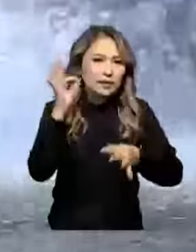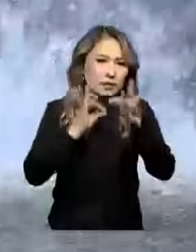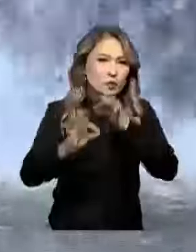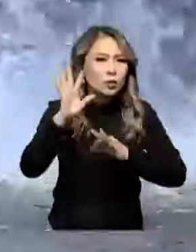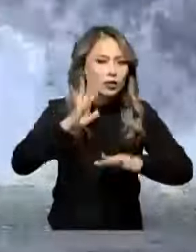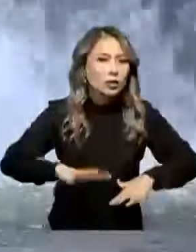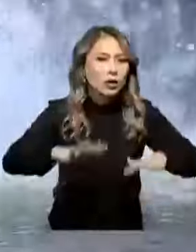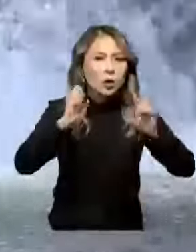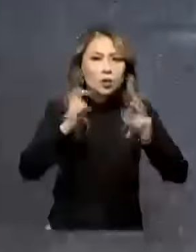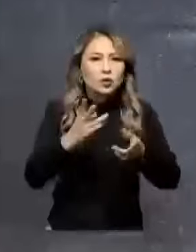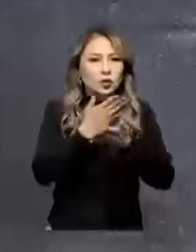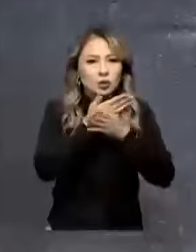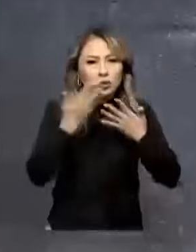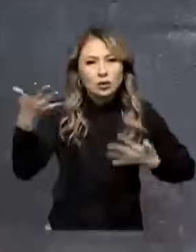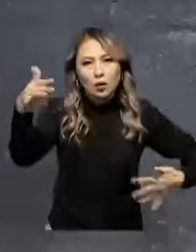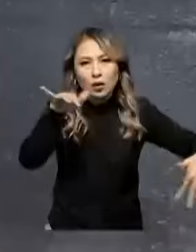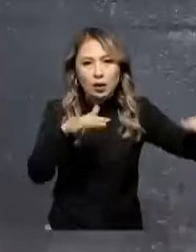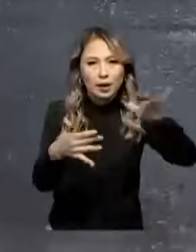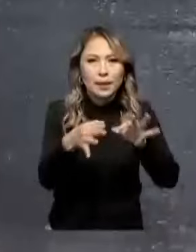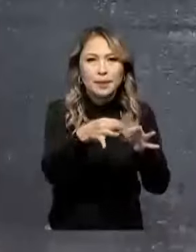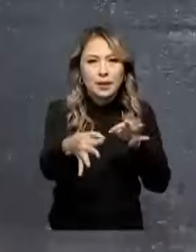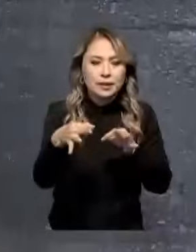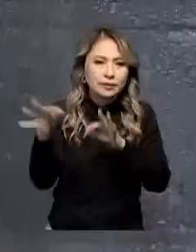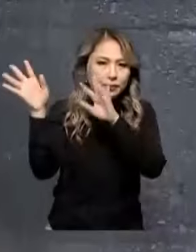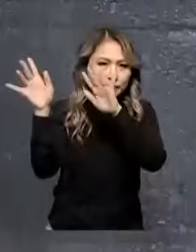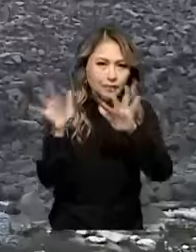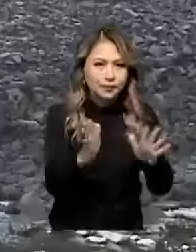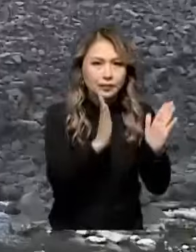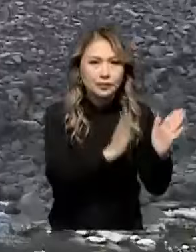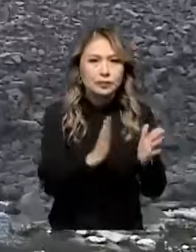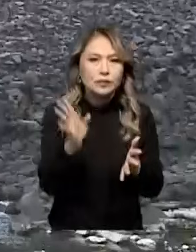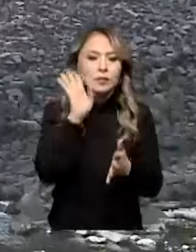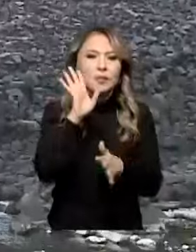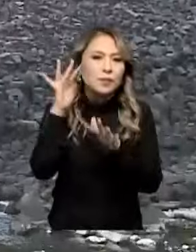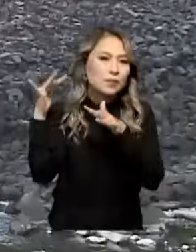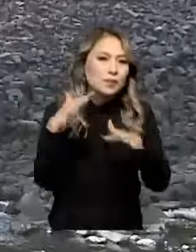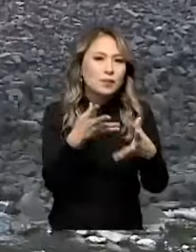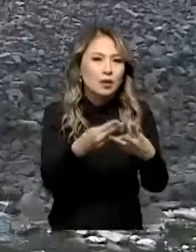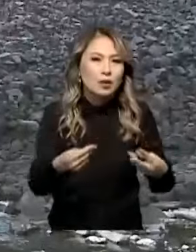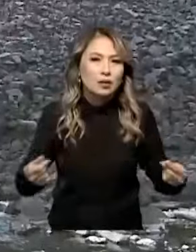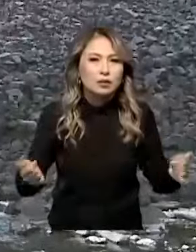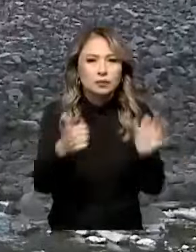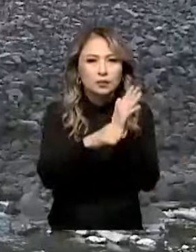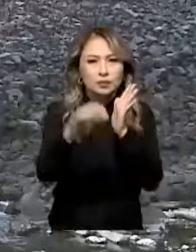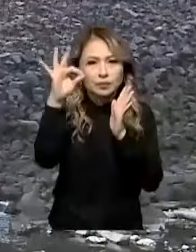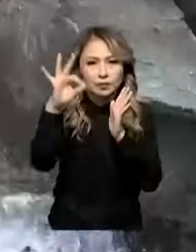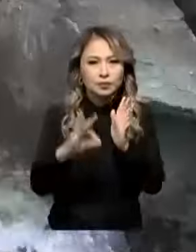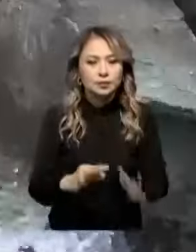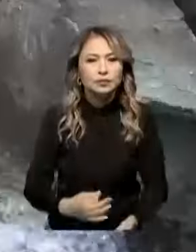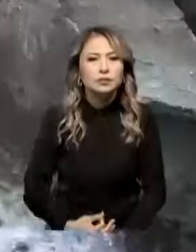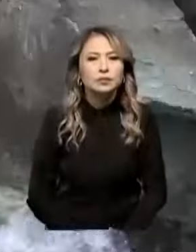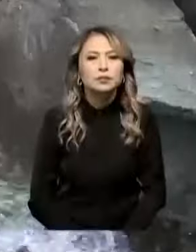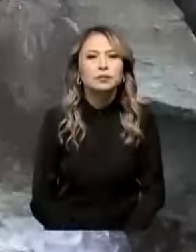шығыста су тасқыннан қауіп жо. Таулаймақта қардың бір келкі еруінен өзен көлдірмен су қоймалары 60%